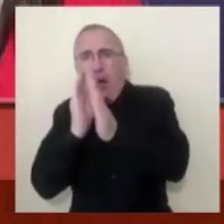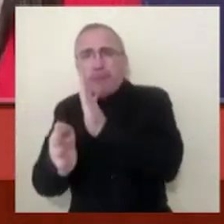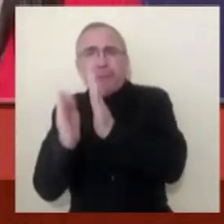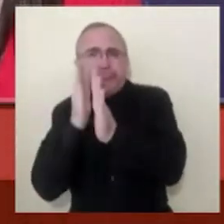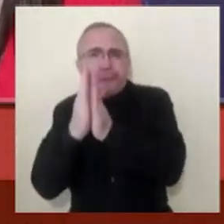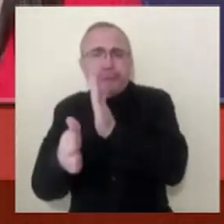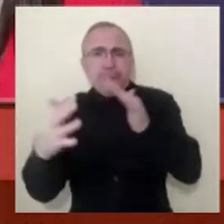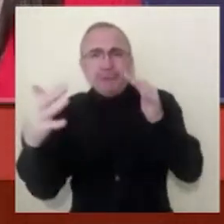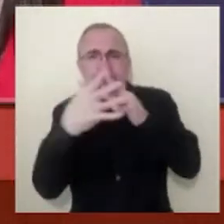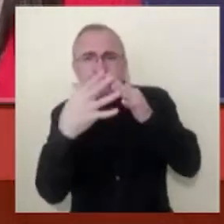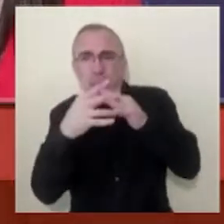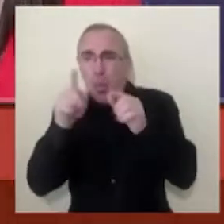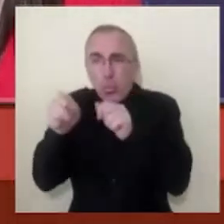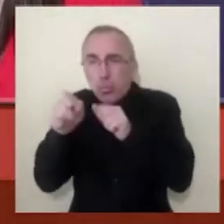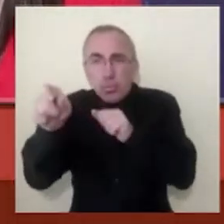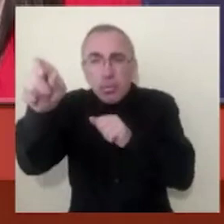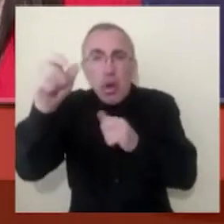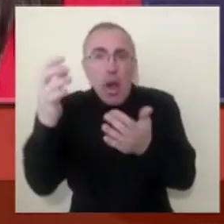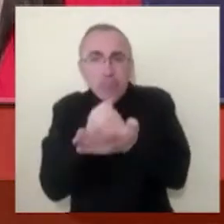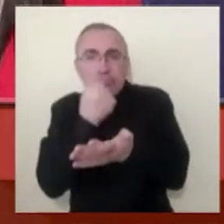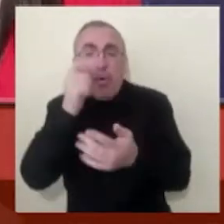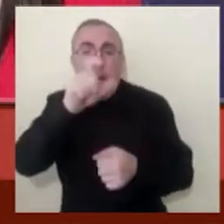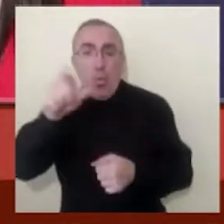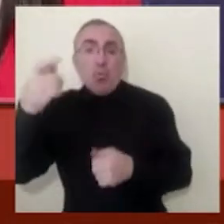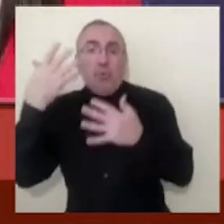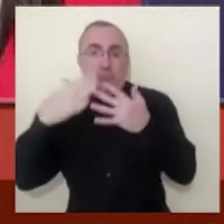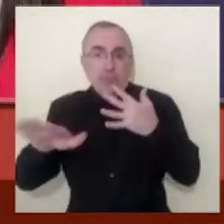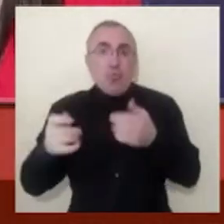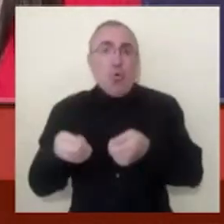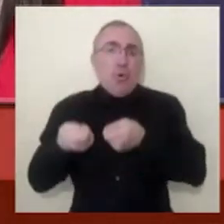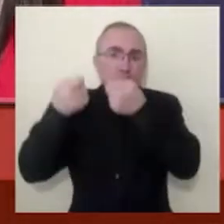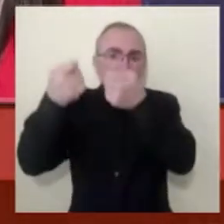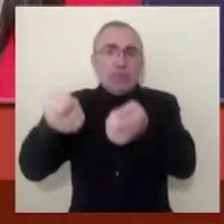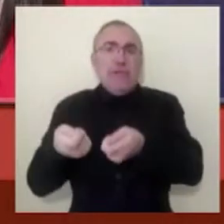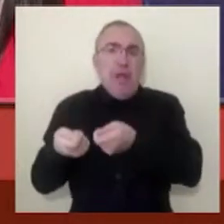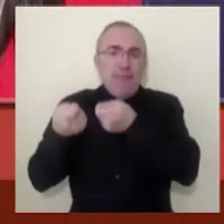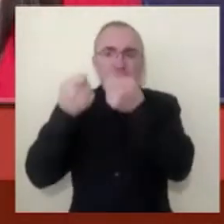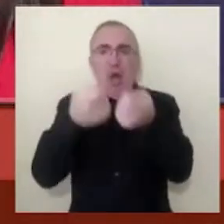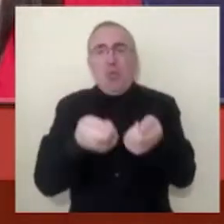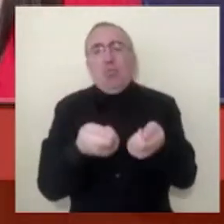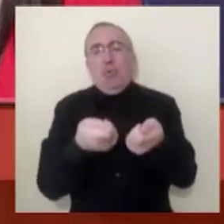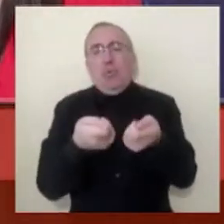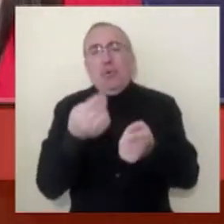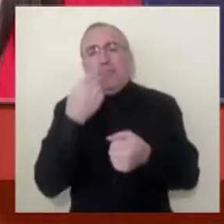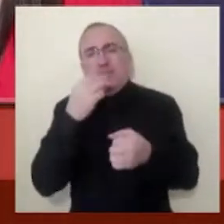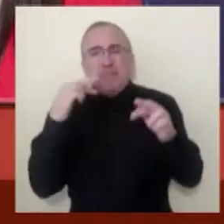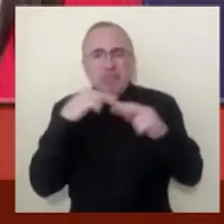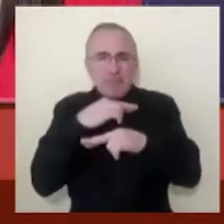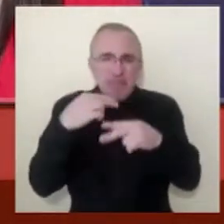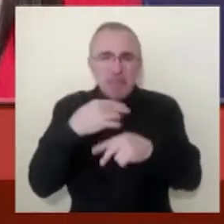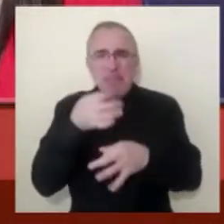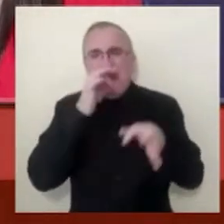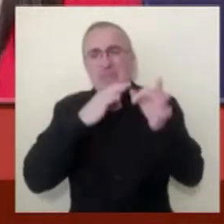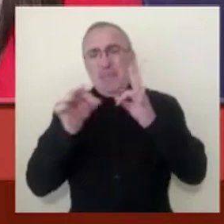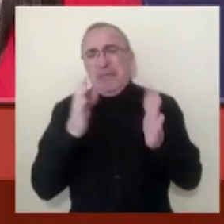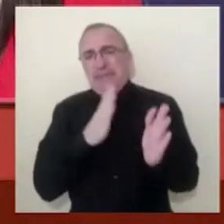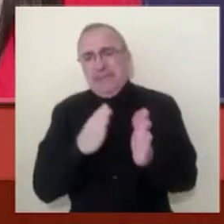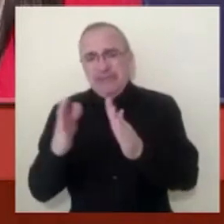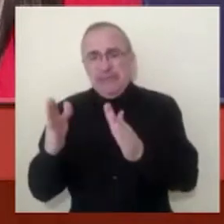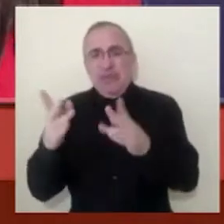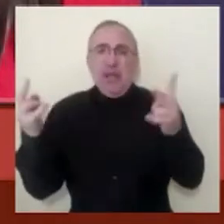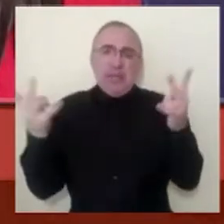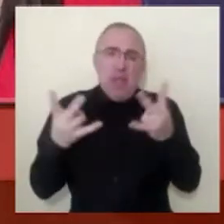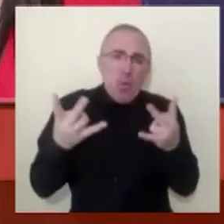тропки і люди вже доставляють медикаменти вже системніше і необхідні